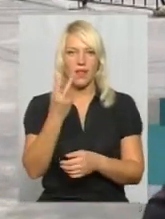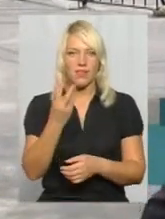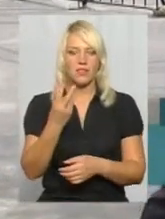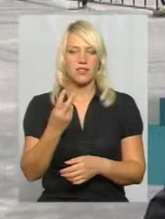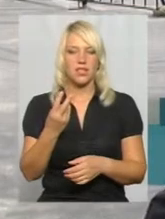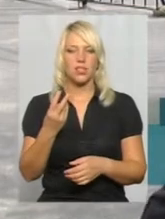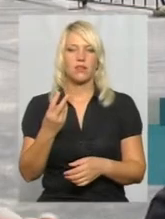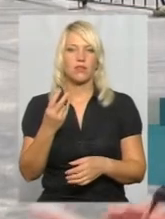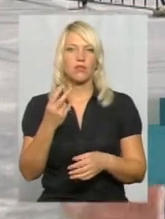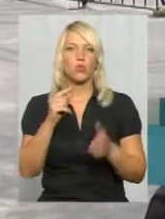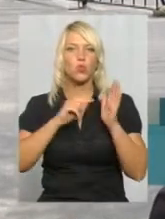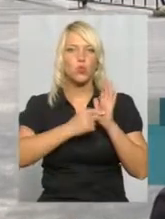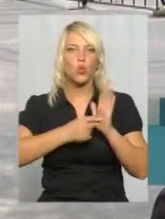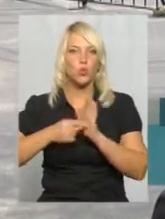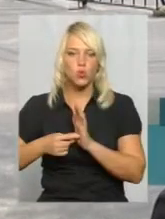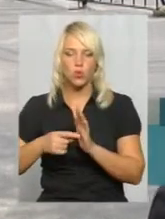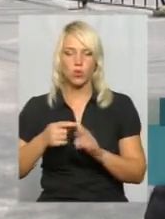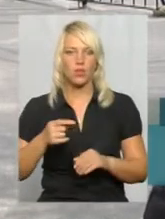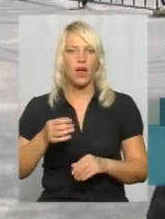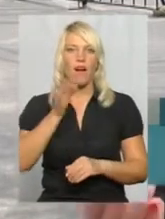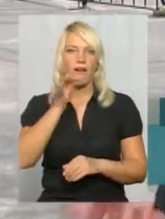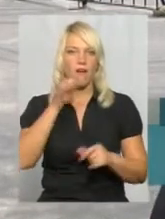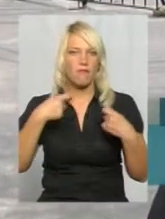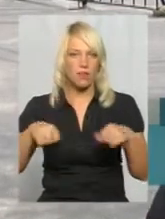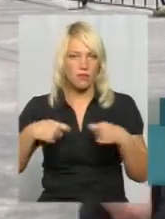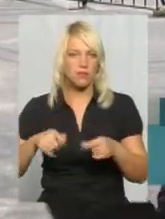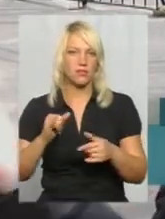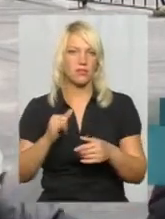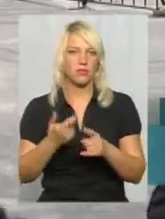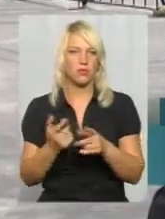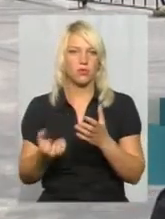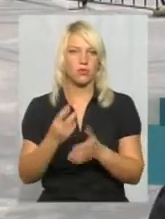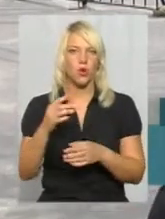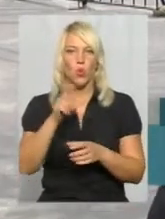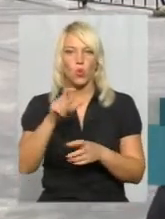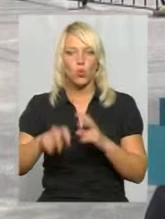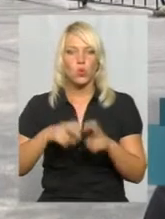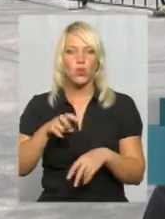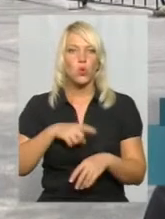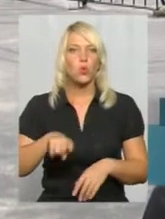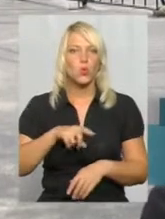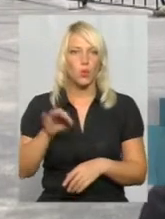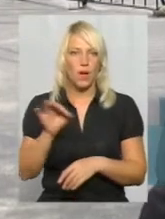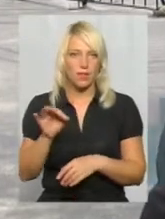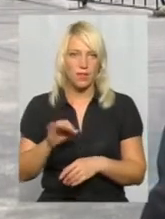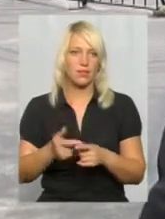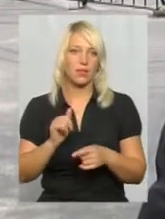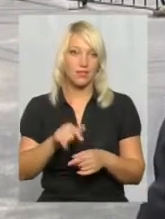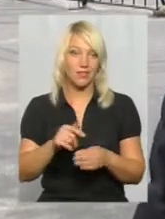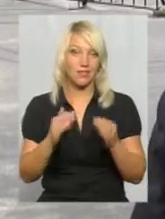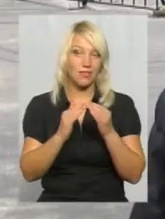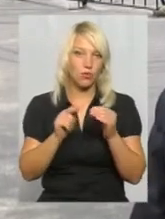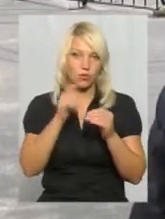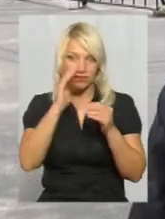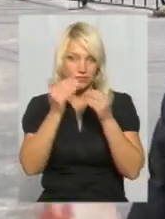фізіологічно природні, що люди потім шукають туалет. Ну і, в принципі, в нас тут такий дворик, який це допускає, таке